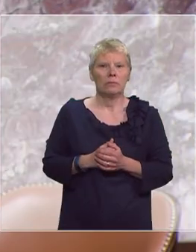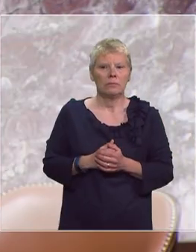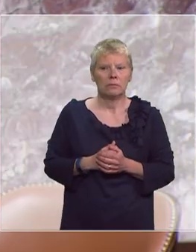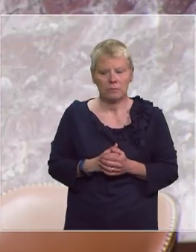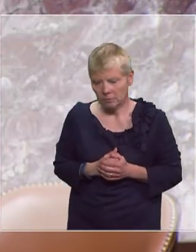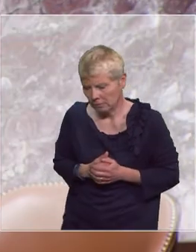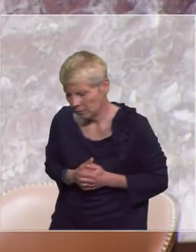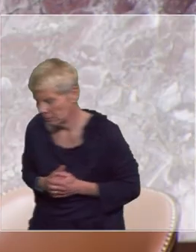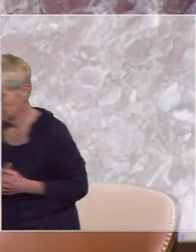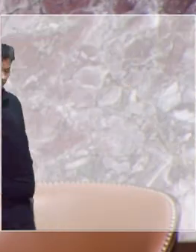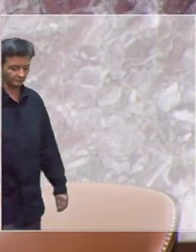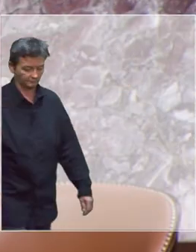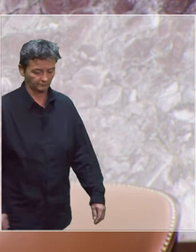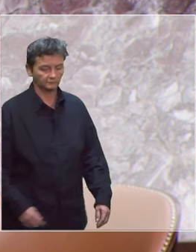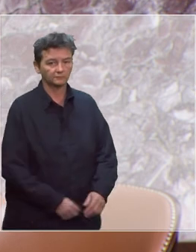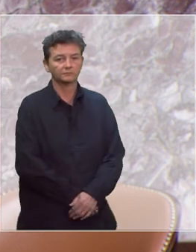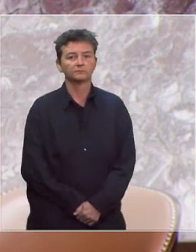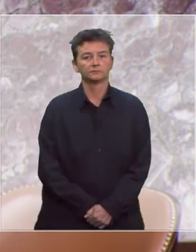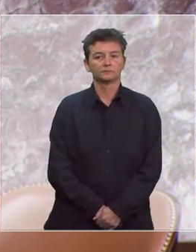Monsieur le ministre. Monsieur le député.